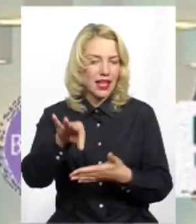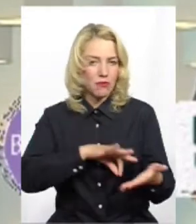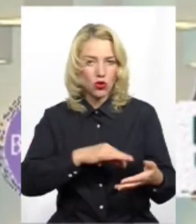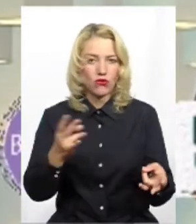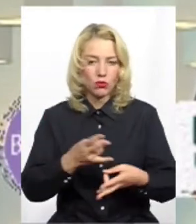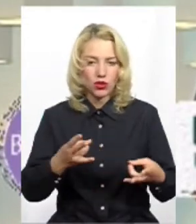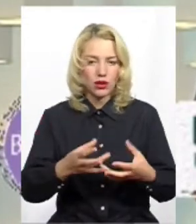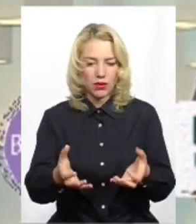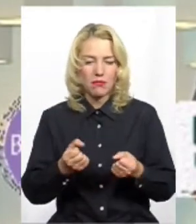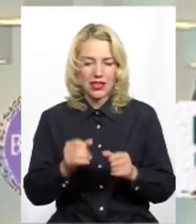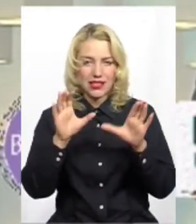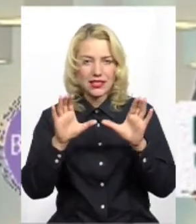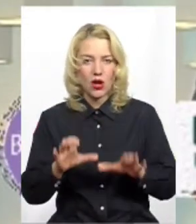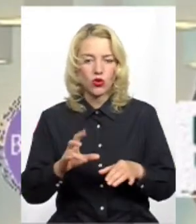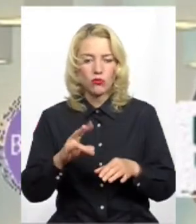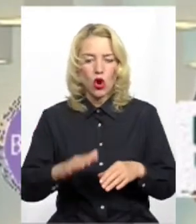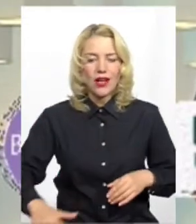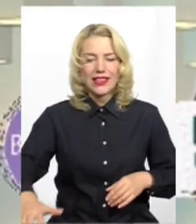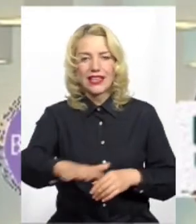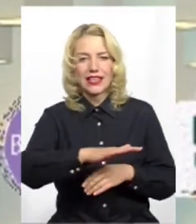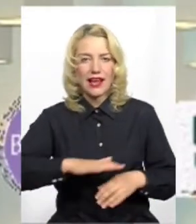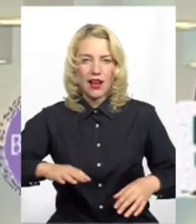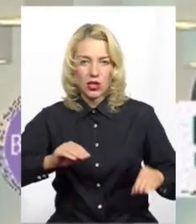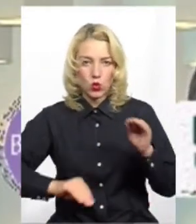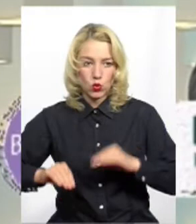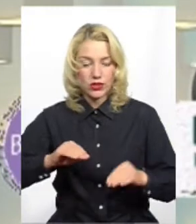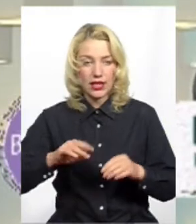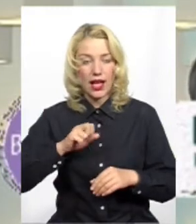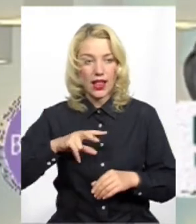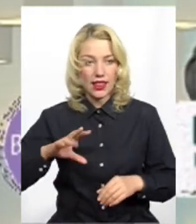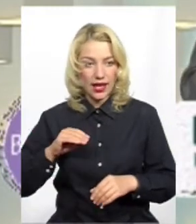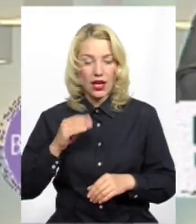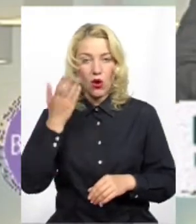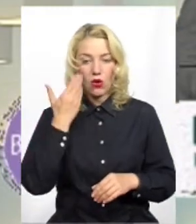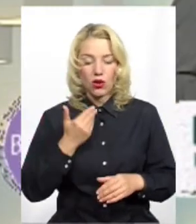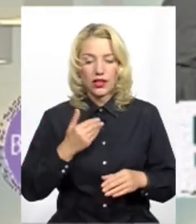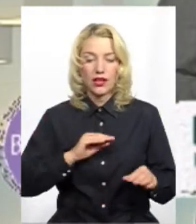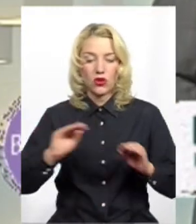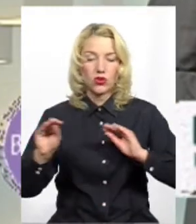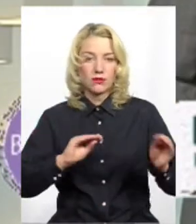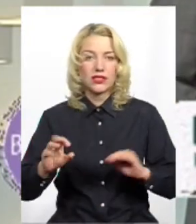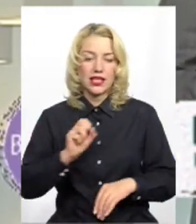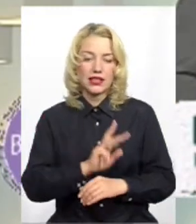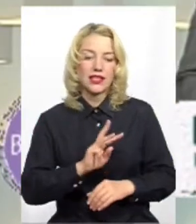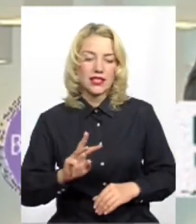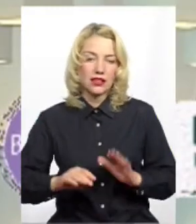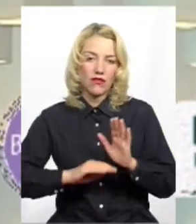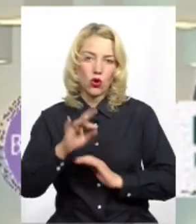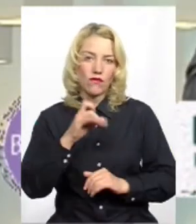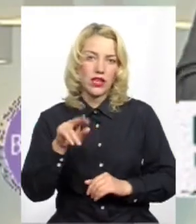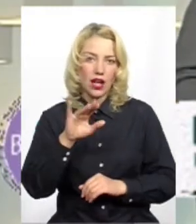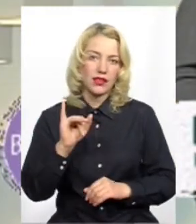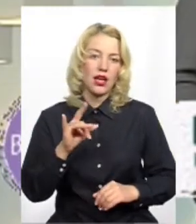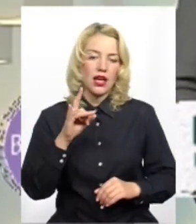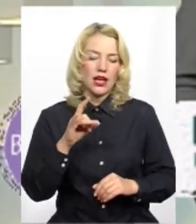приймати закон про територіальний устрій. Це перше. Але коли розмістили на сайті Верховної Ради проєкт закона